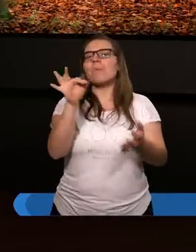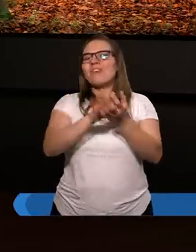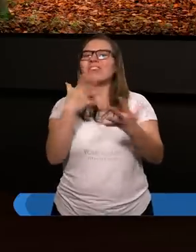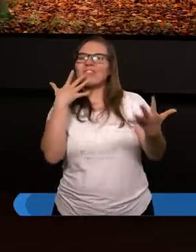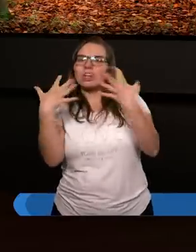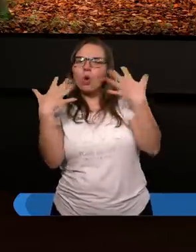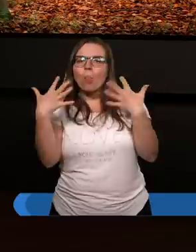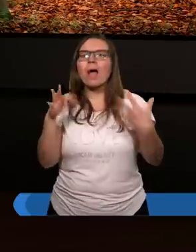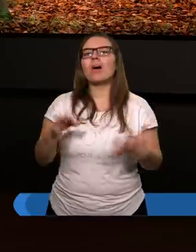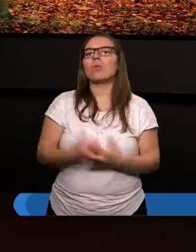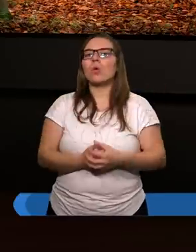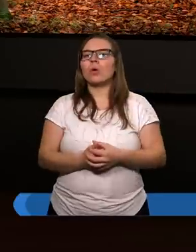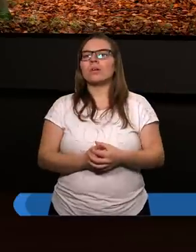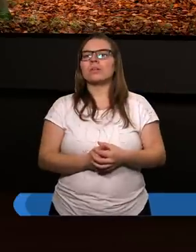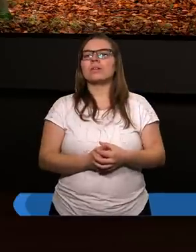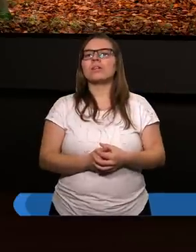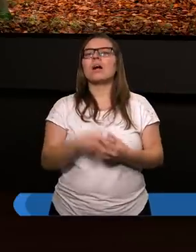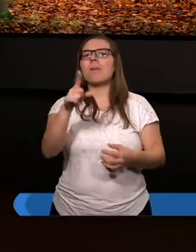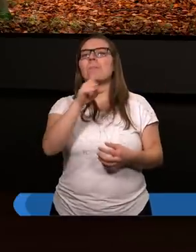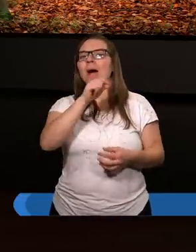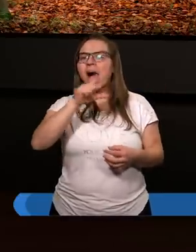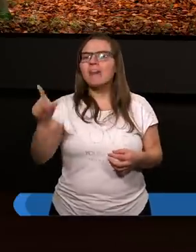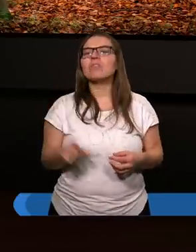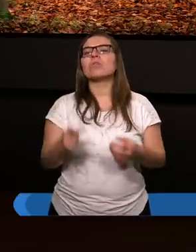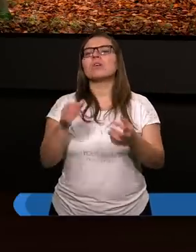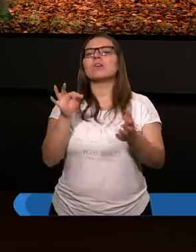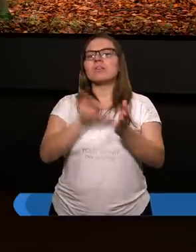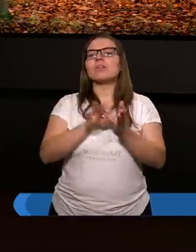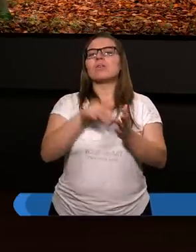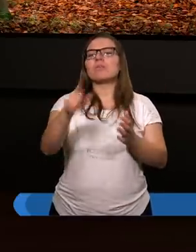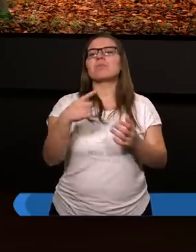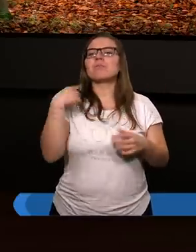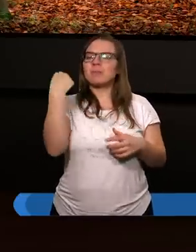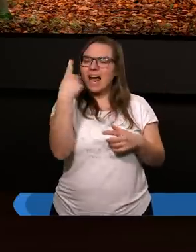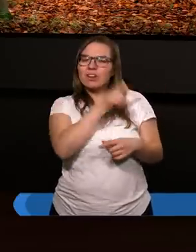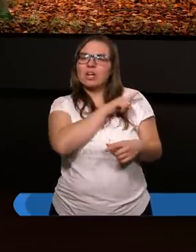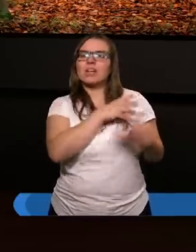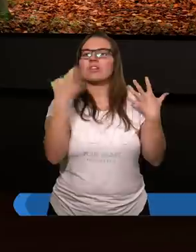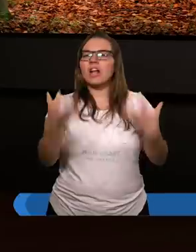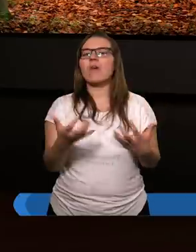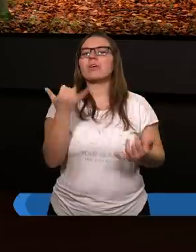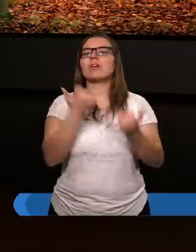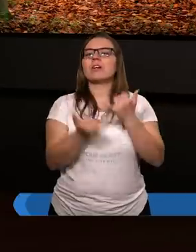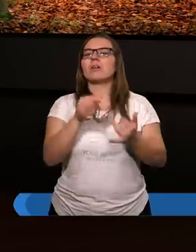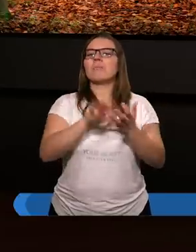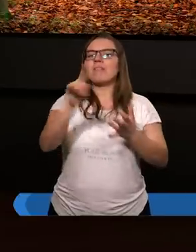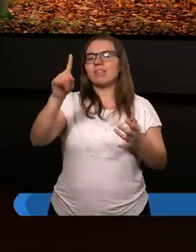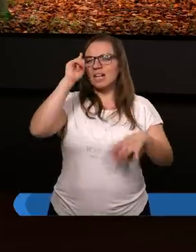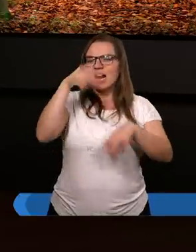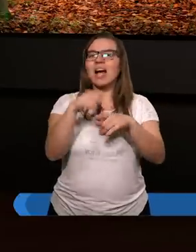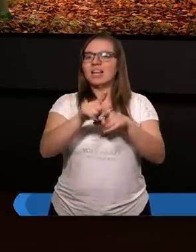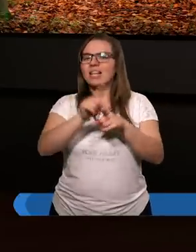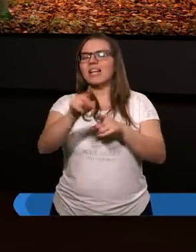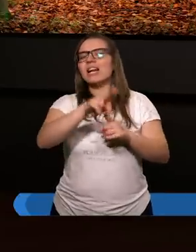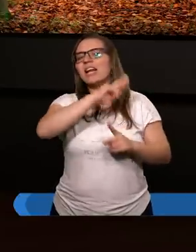wyglądało. Tylko Paweł poleł przestrzec i tutaj pewna lekcja pewnie